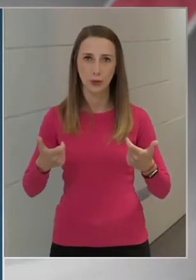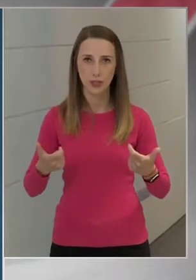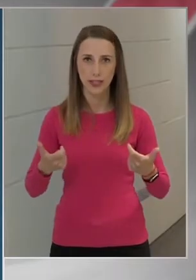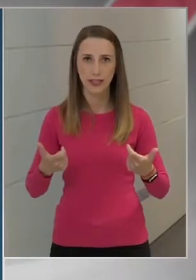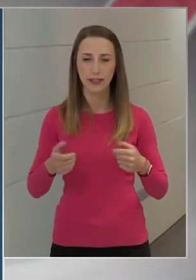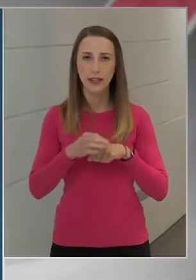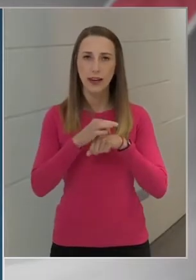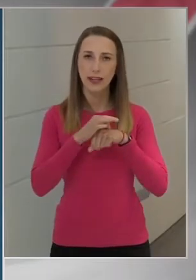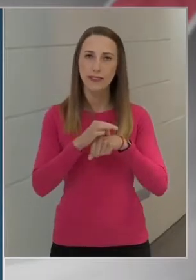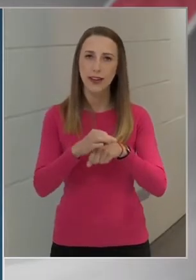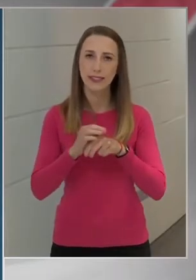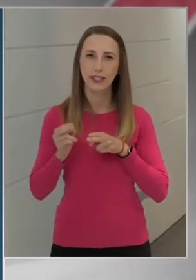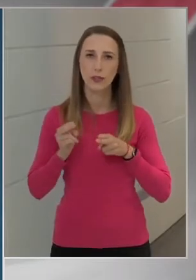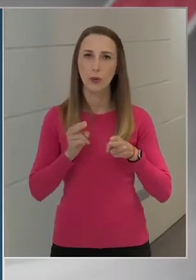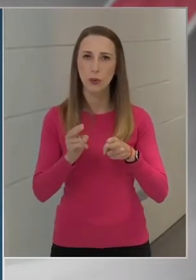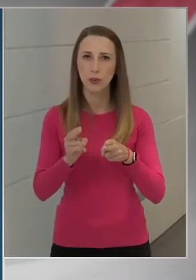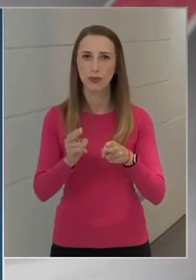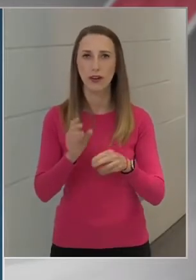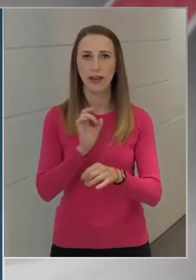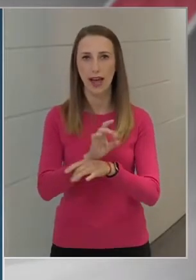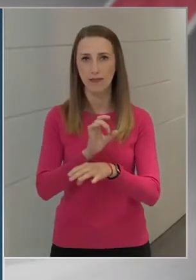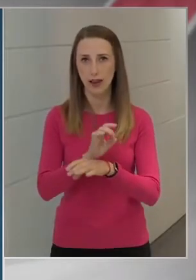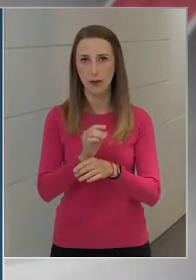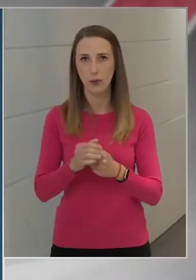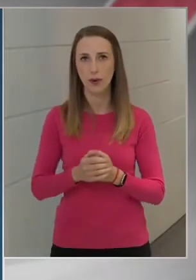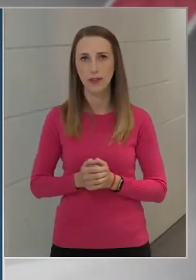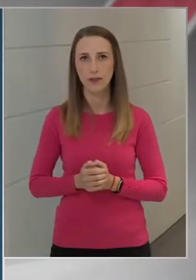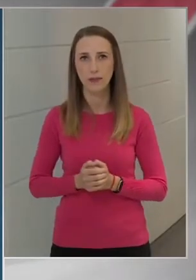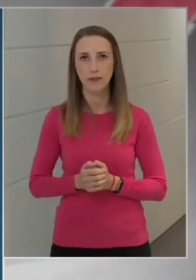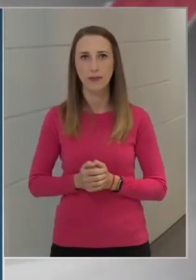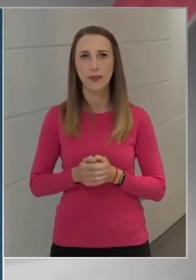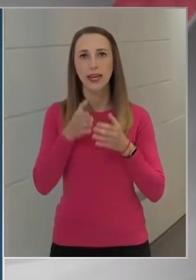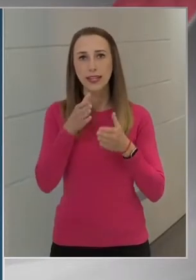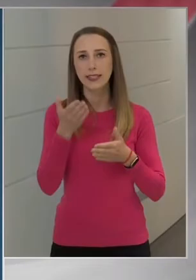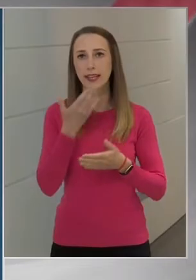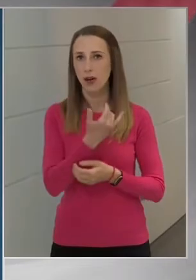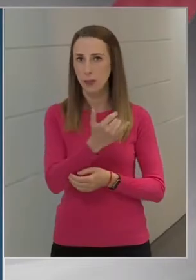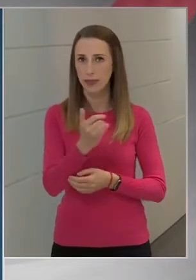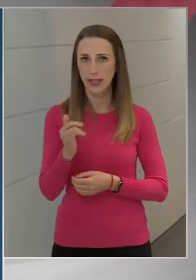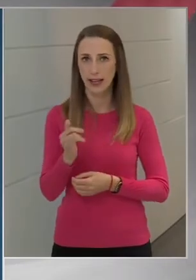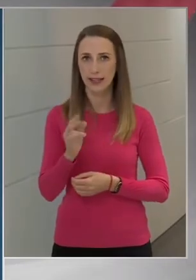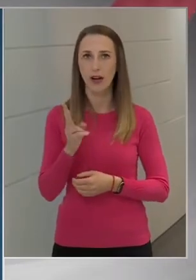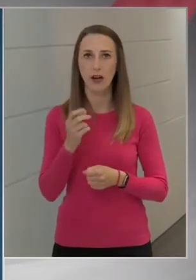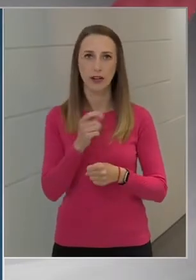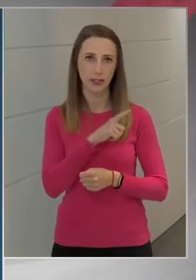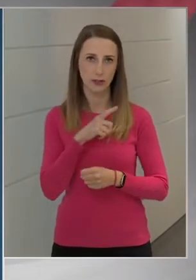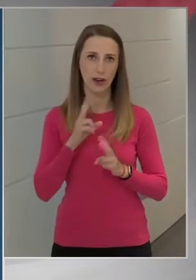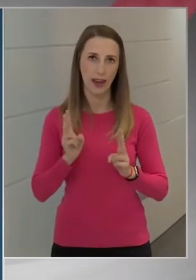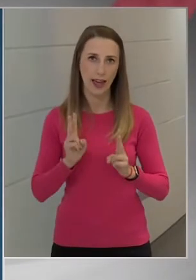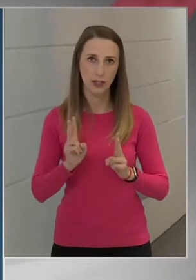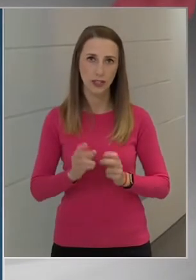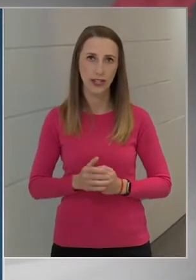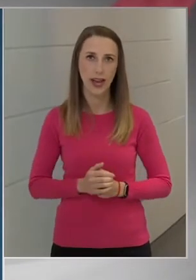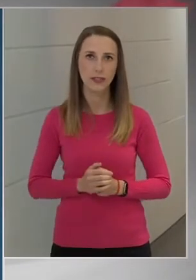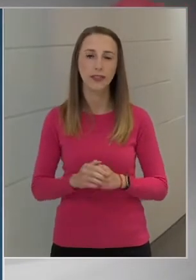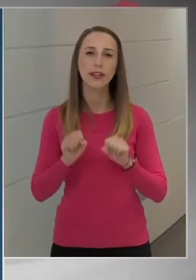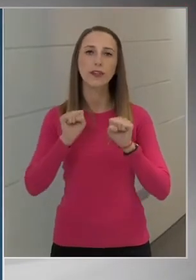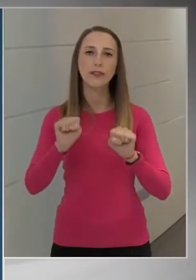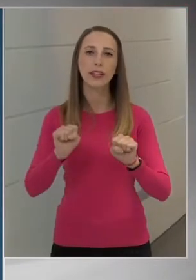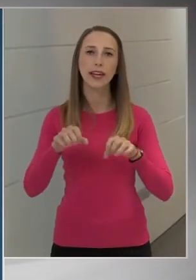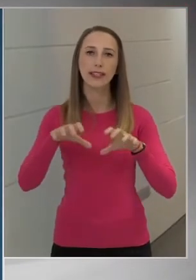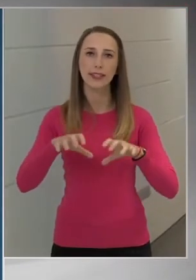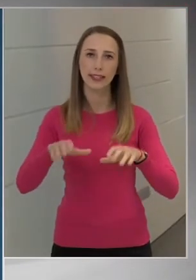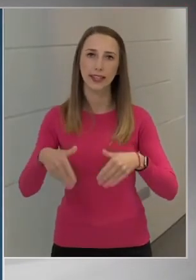kivezető út a járványból, hiszen hogyha mindenkit, akit csak lehetséges védetté